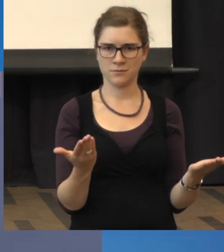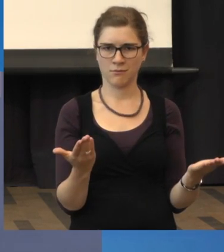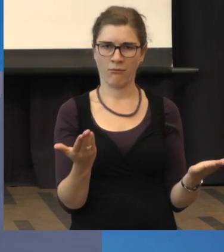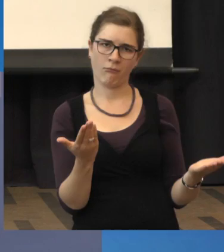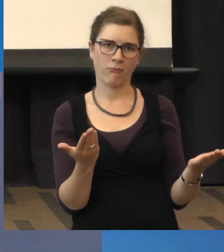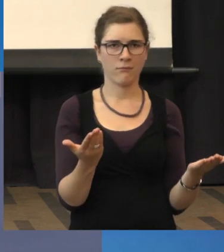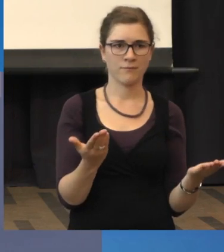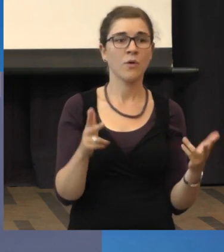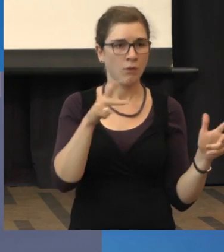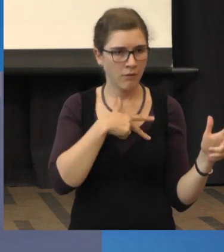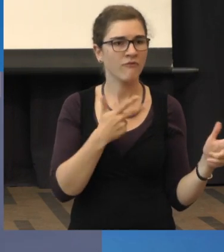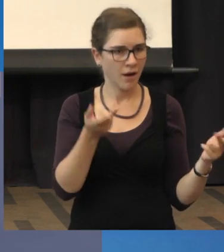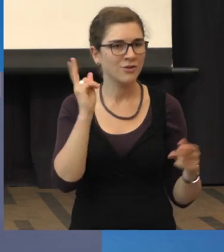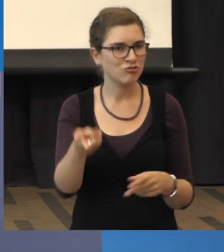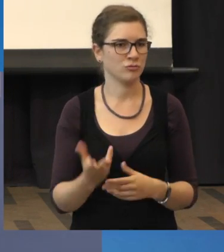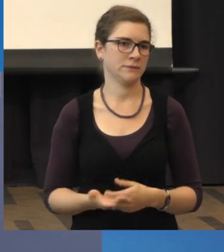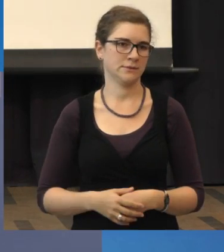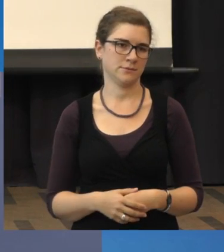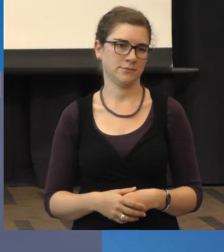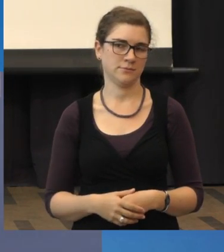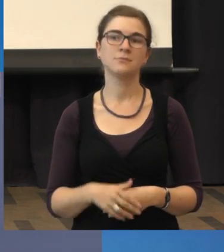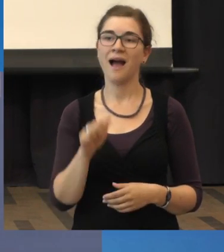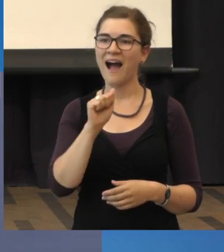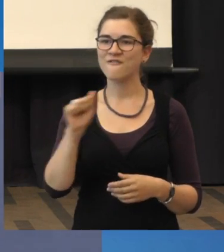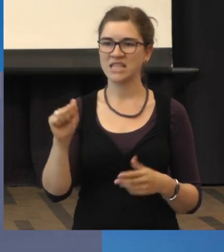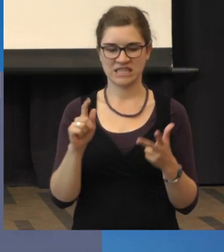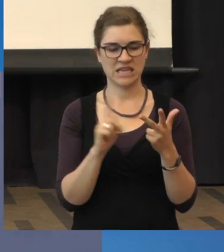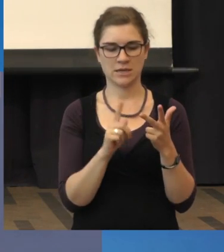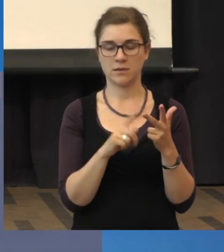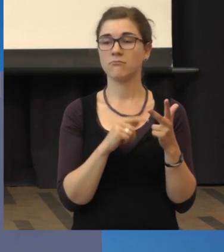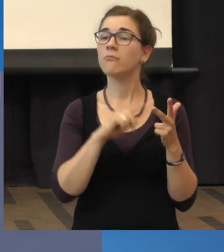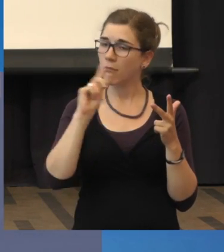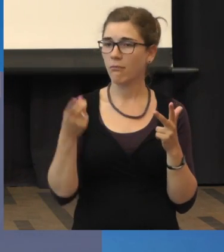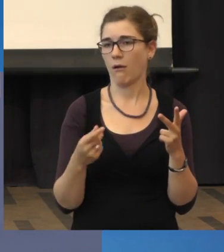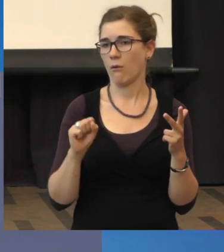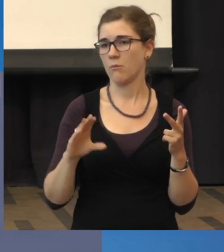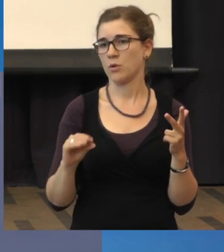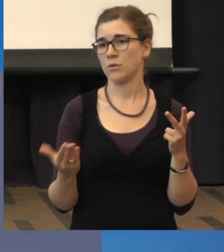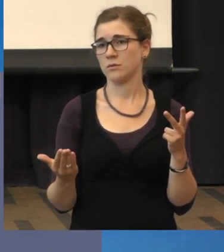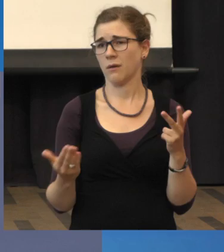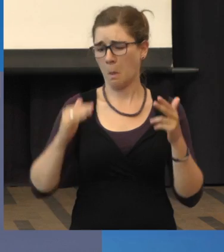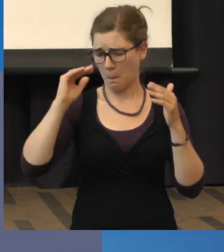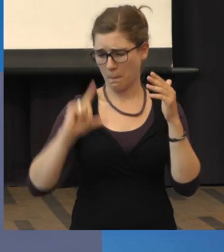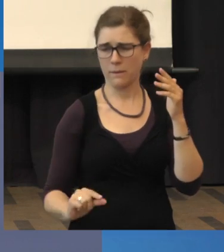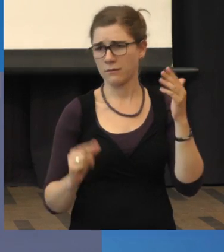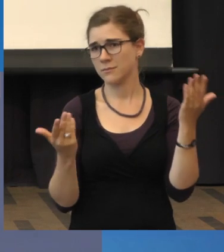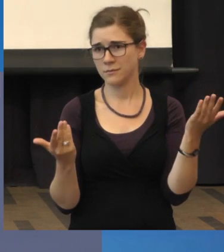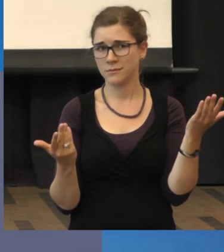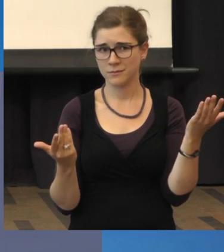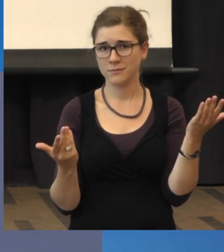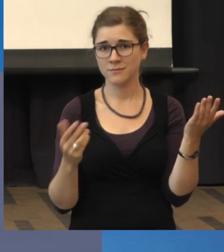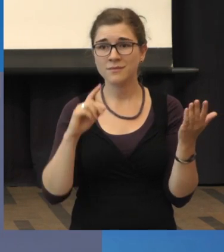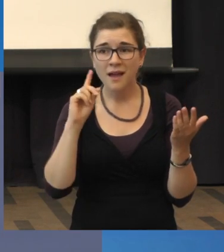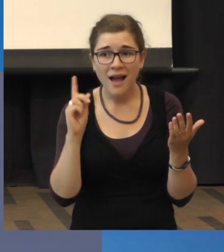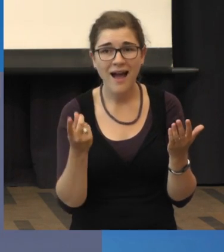Lucentis. Und das ist tatsächlich der Fall. Das Avastin kann man auch nehmen, kostet wesentlich weniger, ist